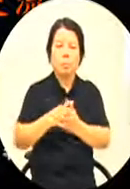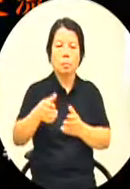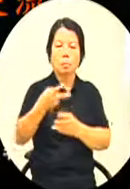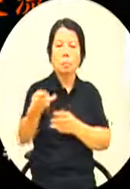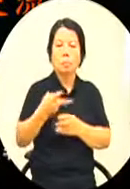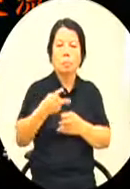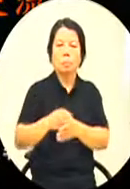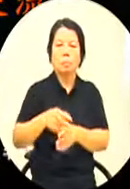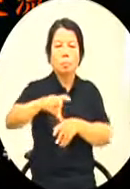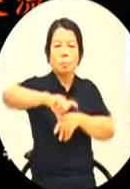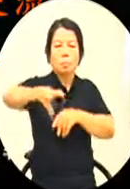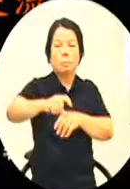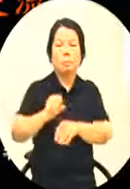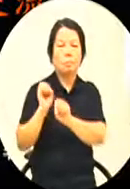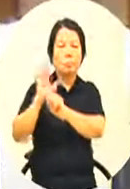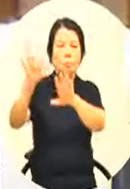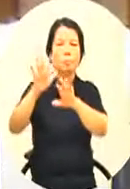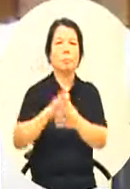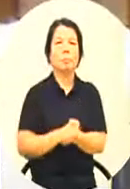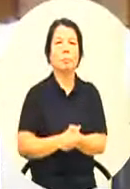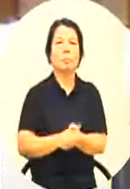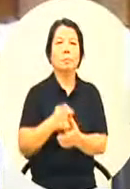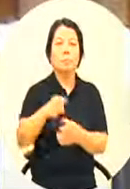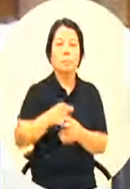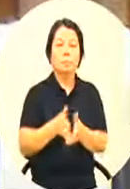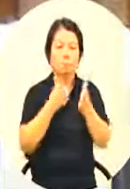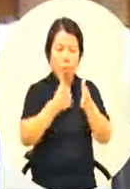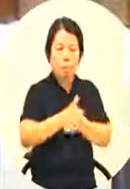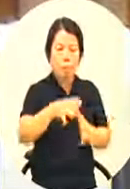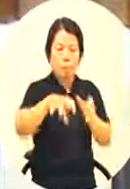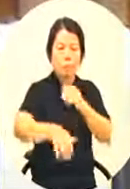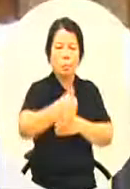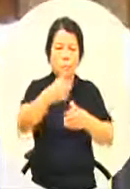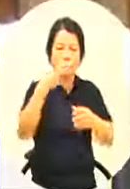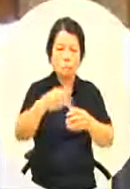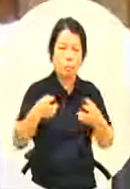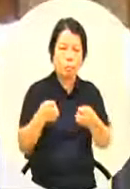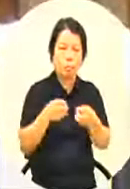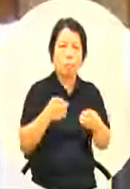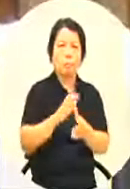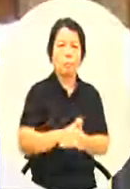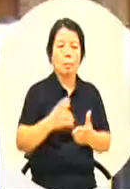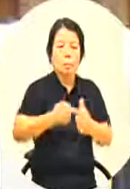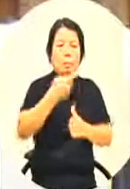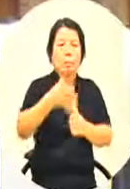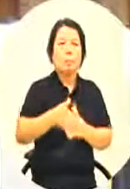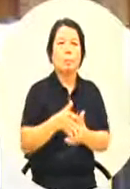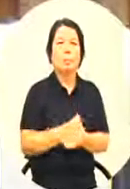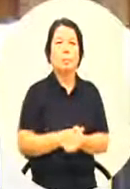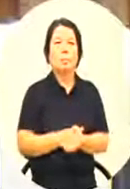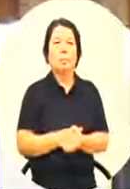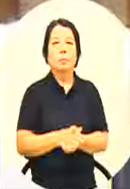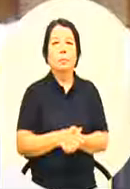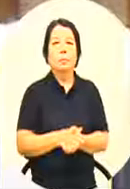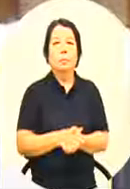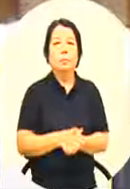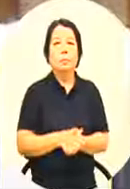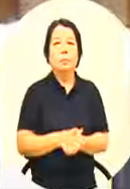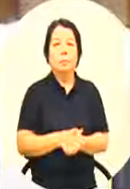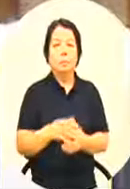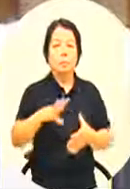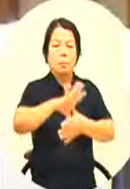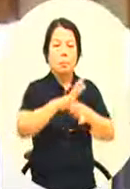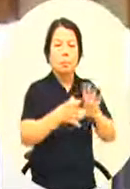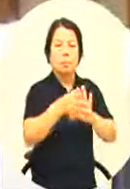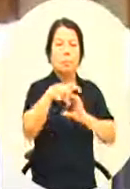展呢那我们就就这三个局处来讨论吧首先先来讨论文化